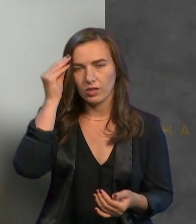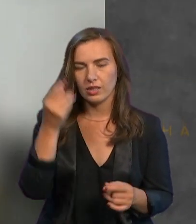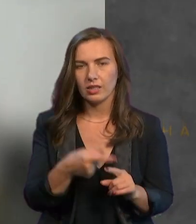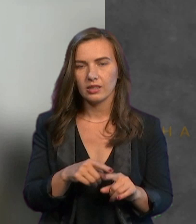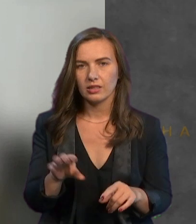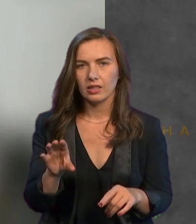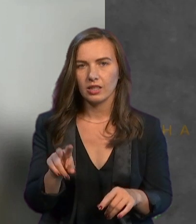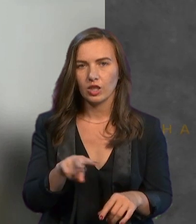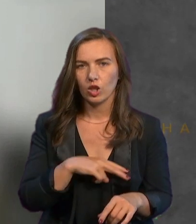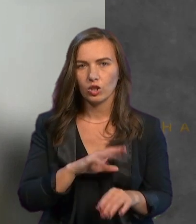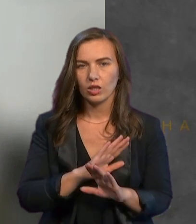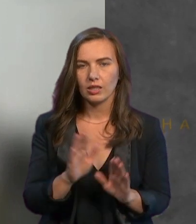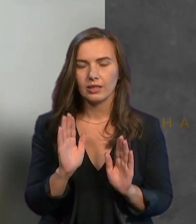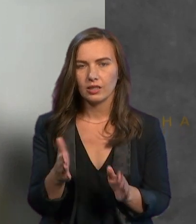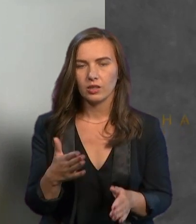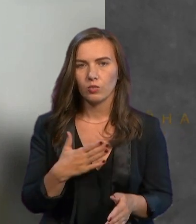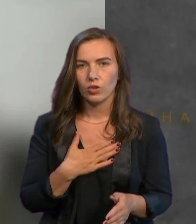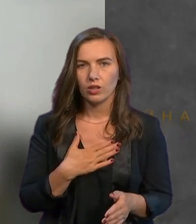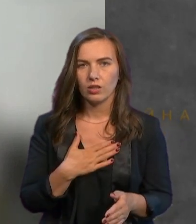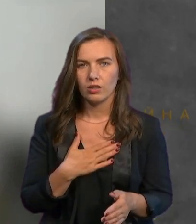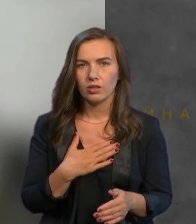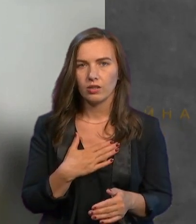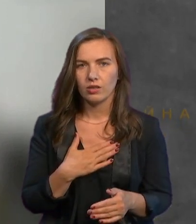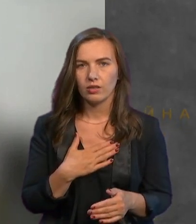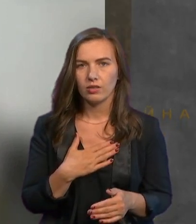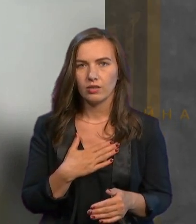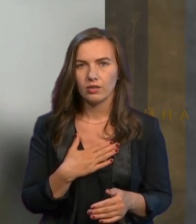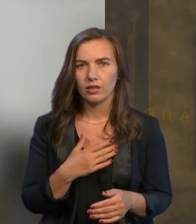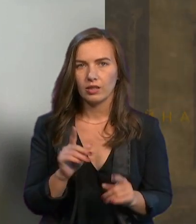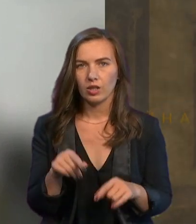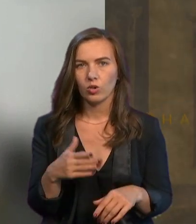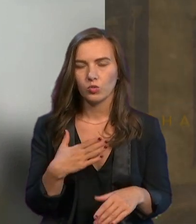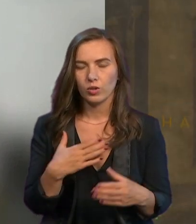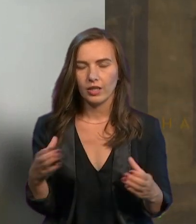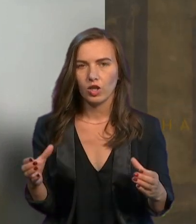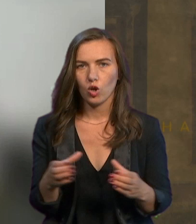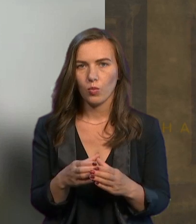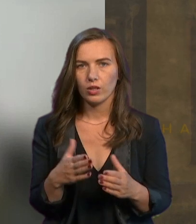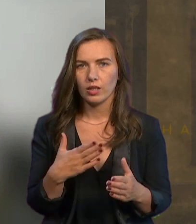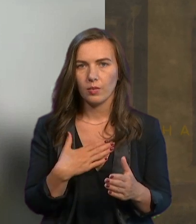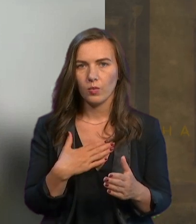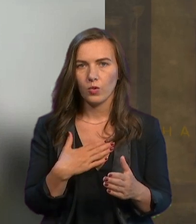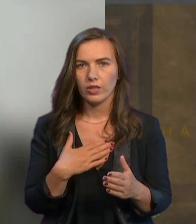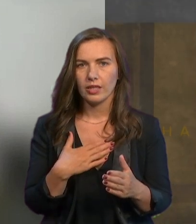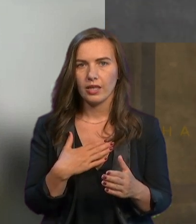нагорода не тільки моя, вона також моєї команди, моєї федерації,